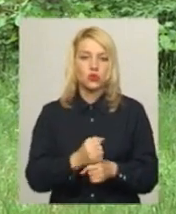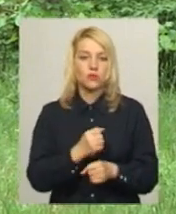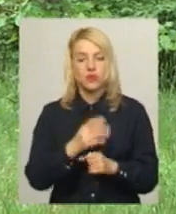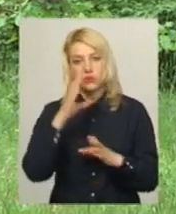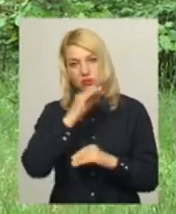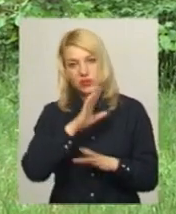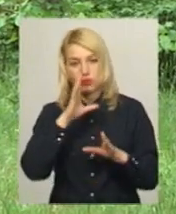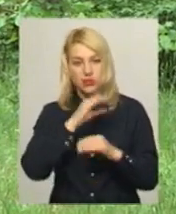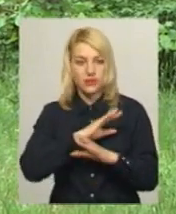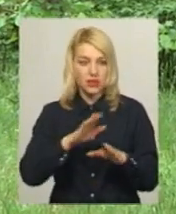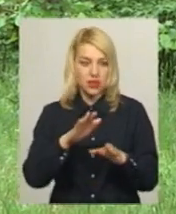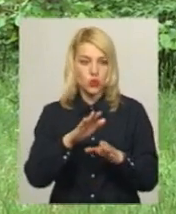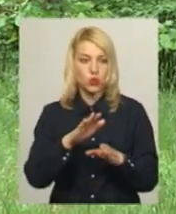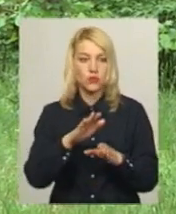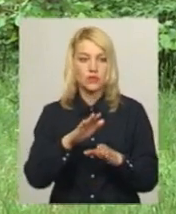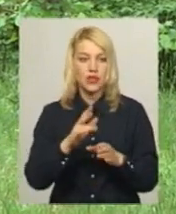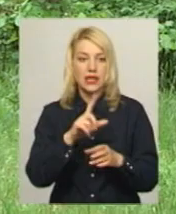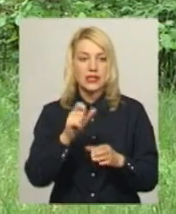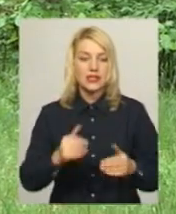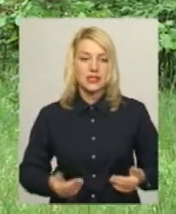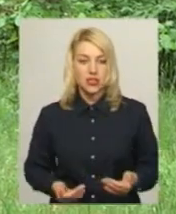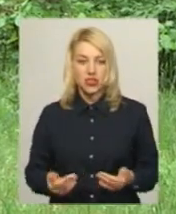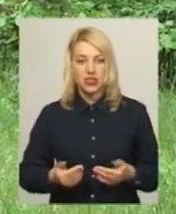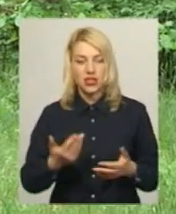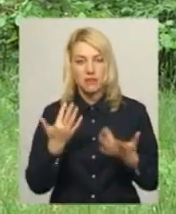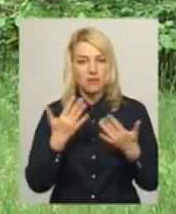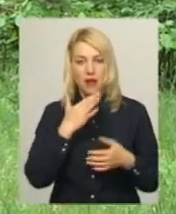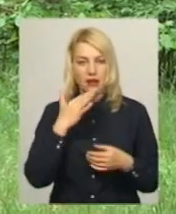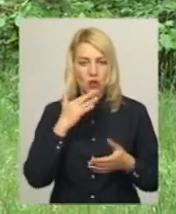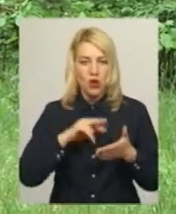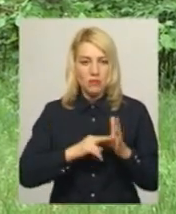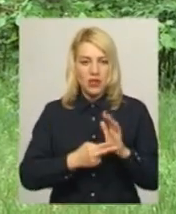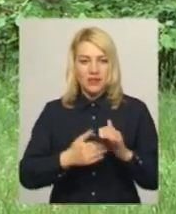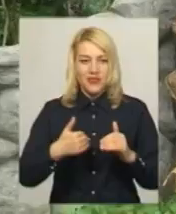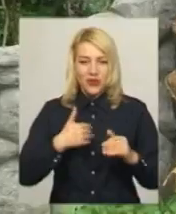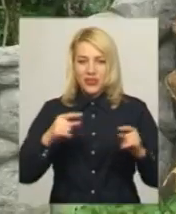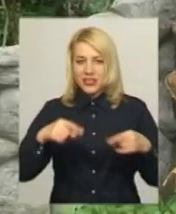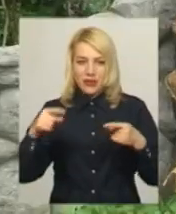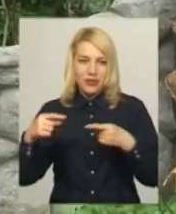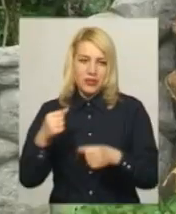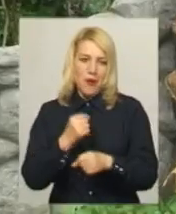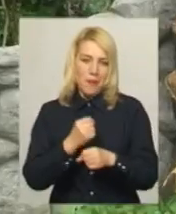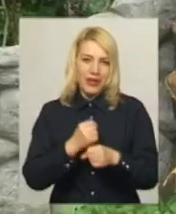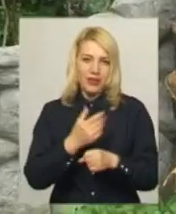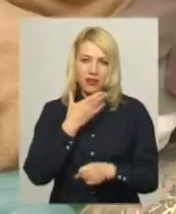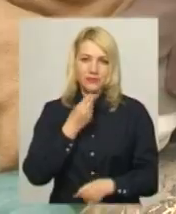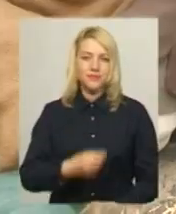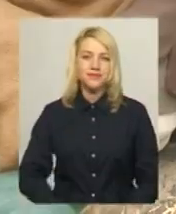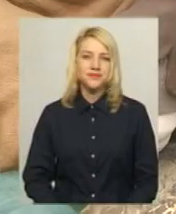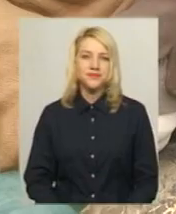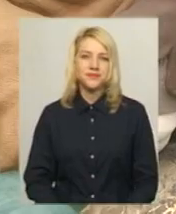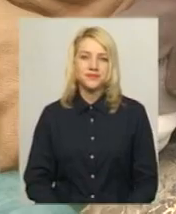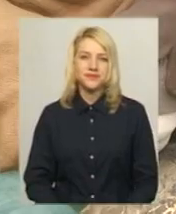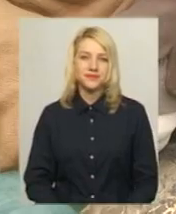спію, не спію за життя, бо стільки планів хочеться поробити це. Леся Боровець, Олександр Горішевський.